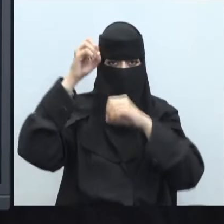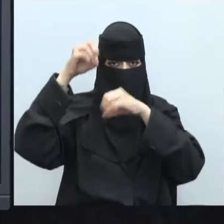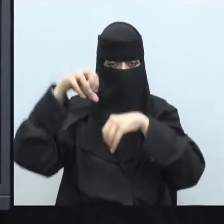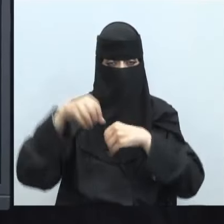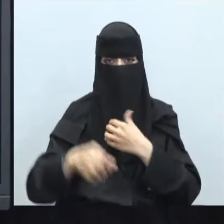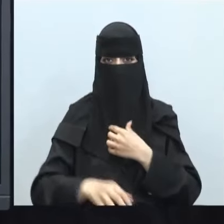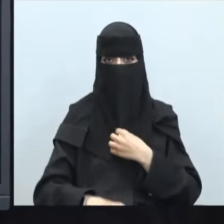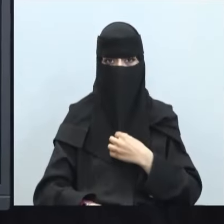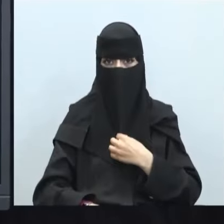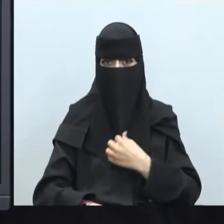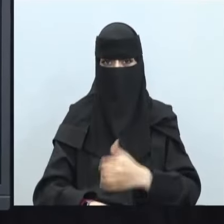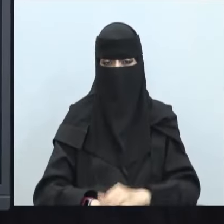ورحمة الله وبركاته